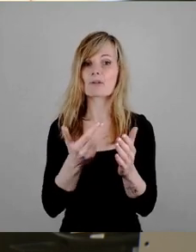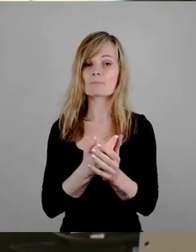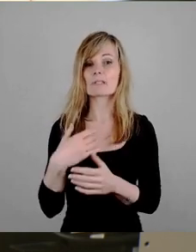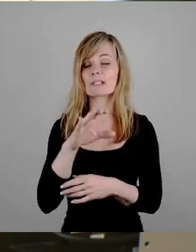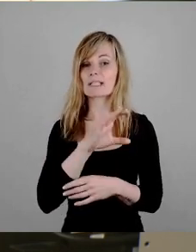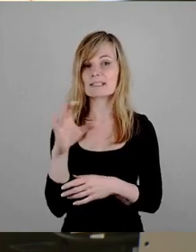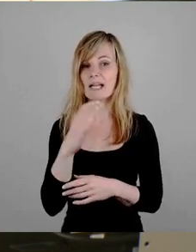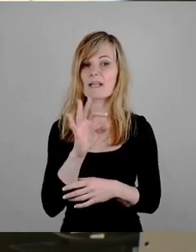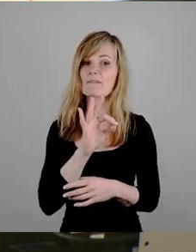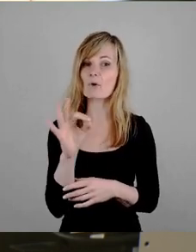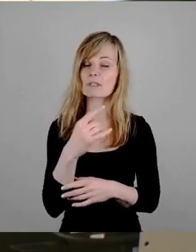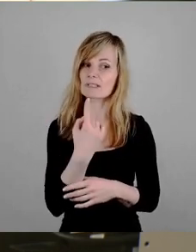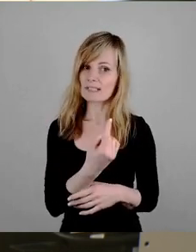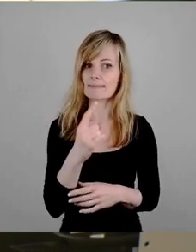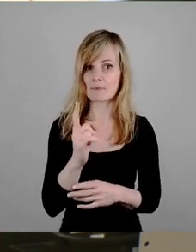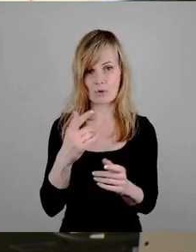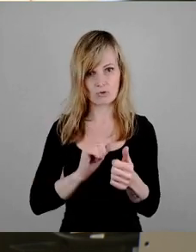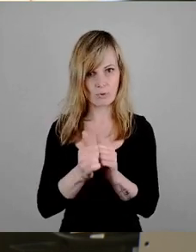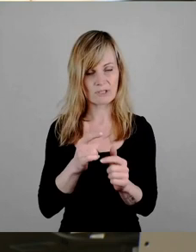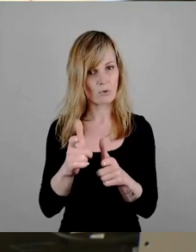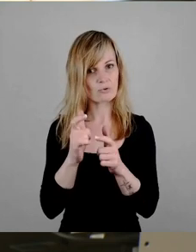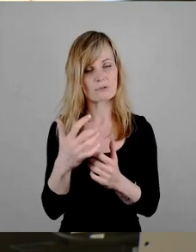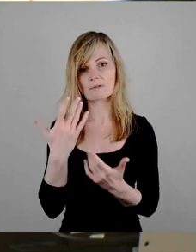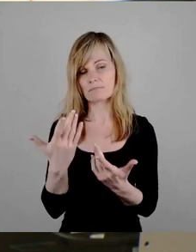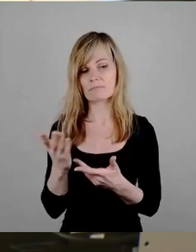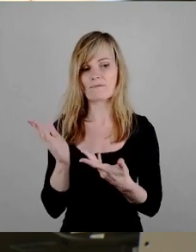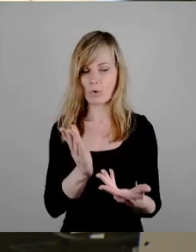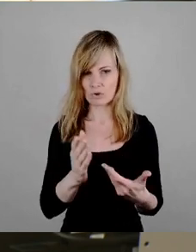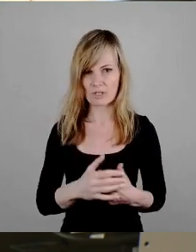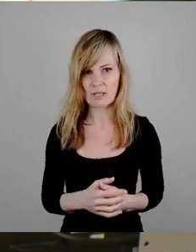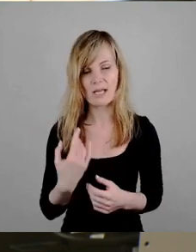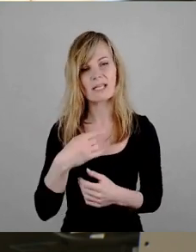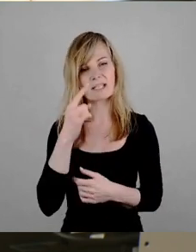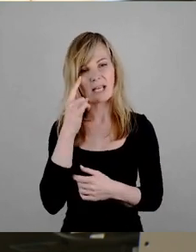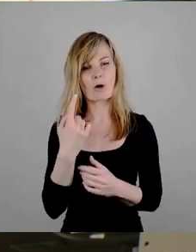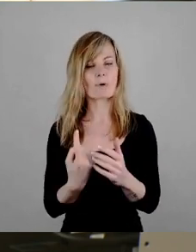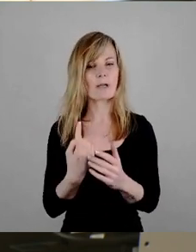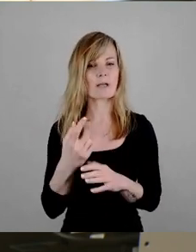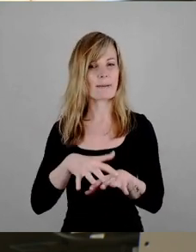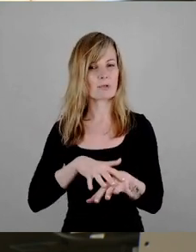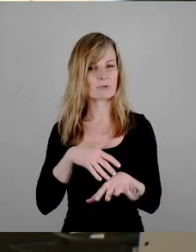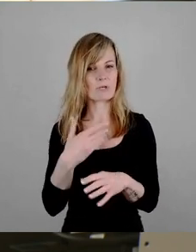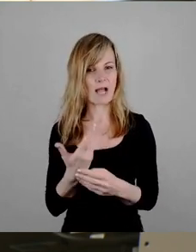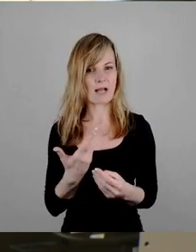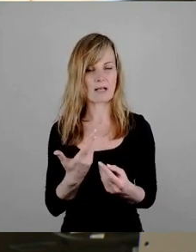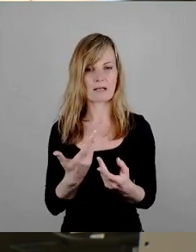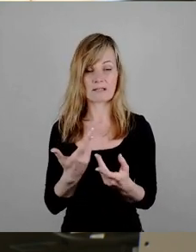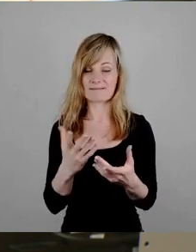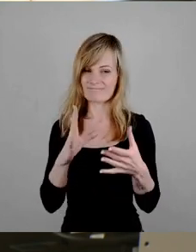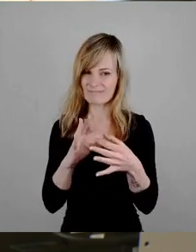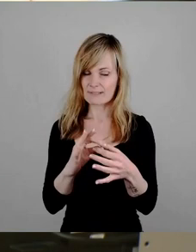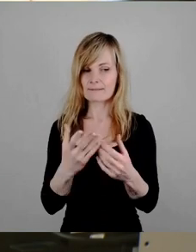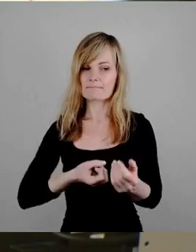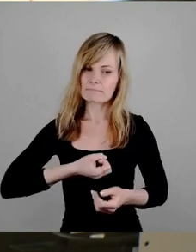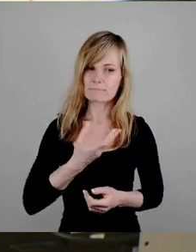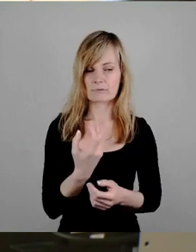das Ganze auch nochmal im Spurtausschuss vorgestellt Und ich glaube, da kam sehr emotional rüber Wie wichtig ihr persönlich auch dieses